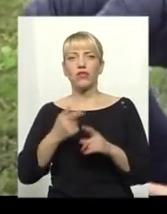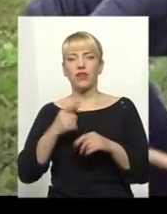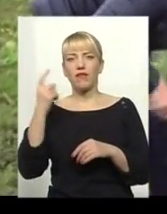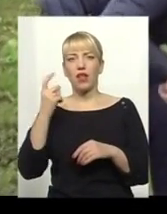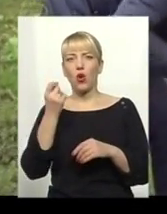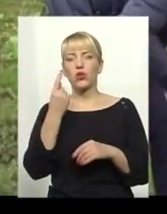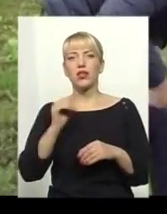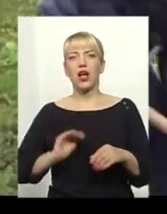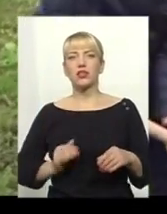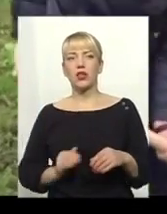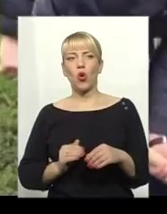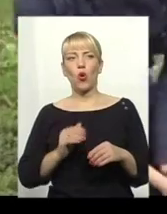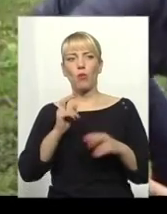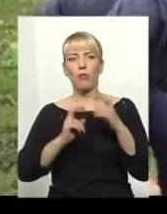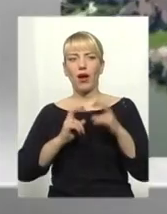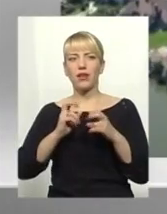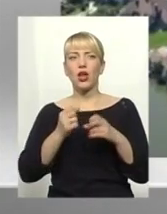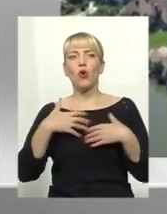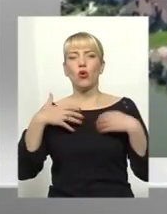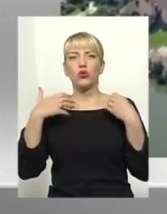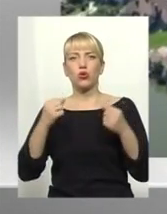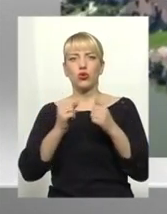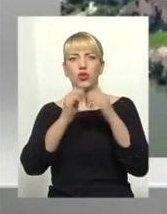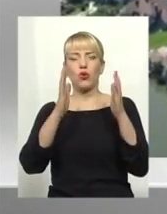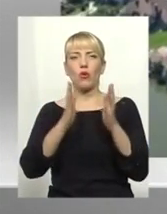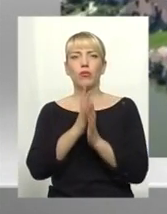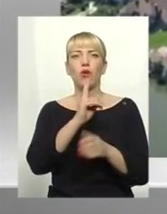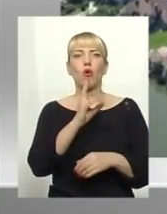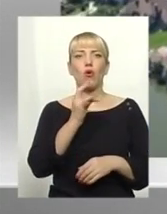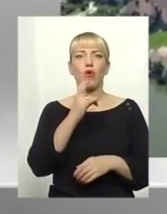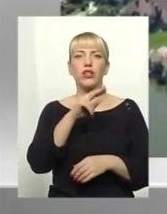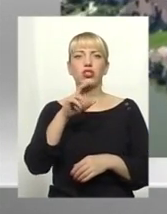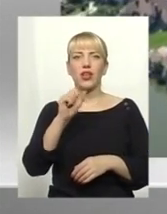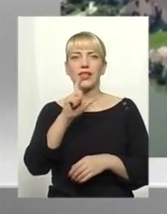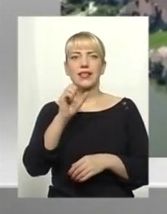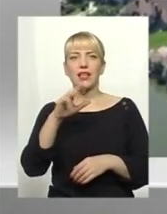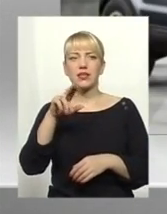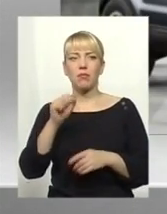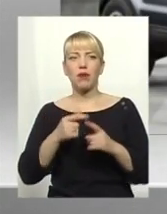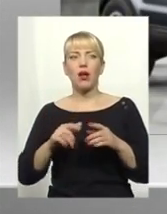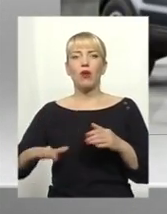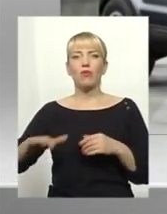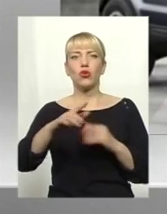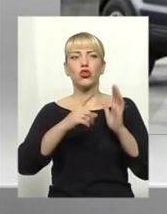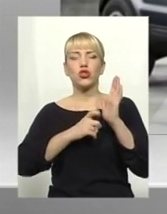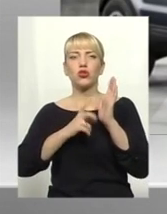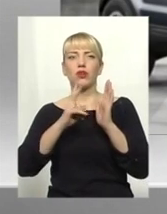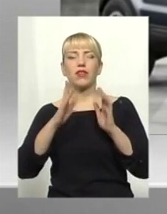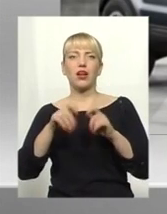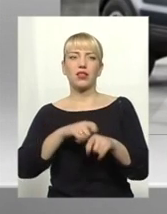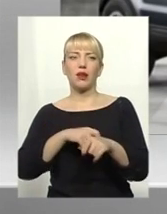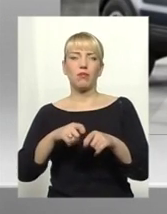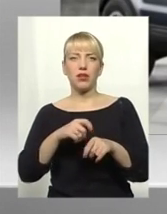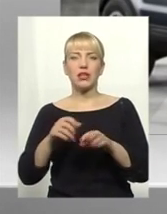компаній та оздоровчого комплексу у Кончі-Заспі площою понад 600 квадратних метрів. Пересувається нардеп на двох